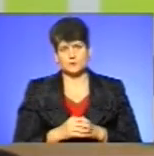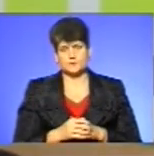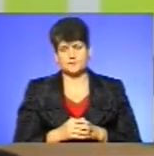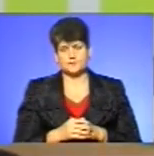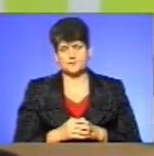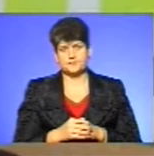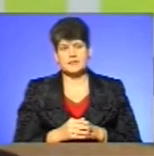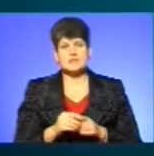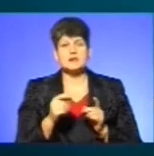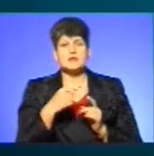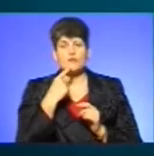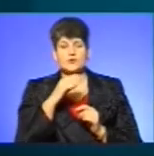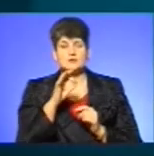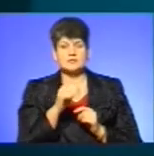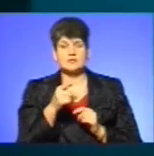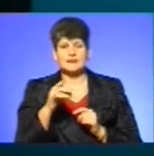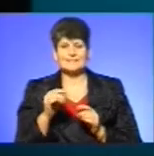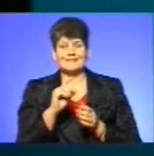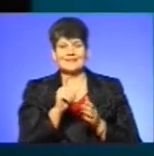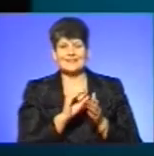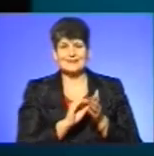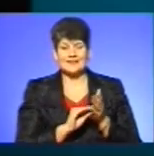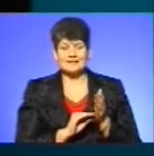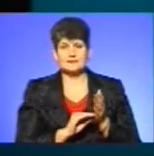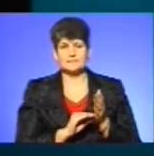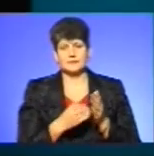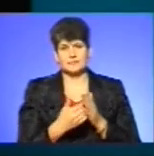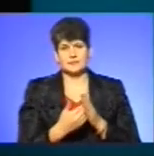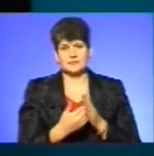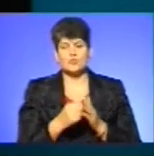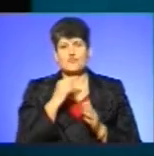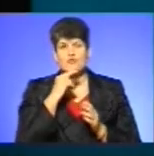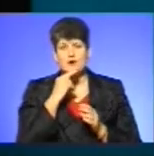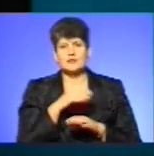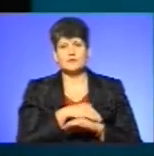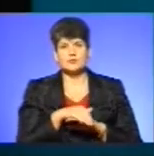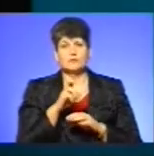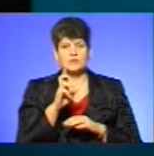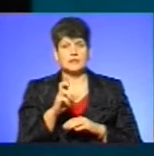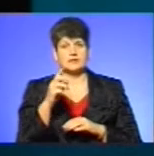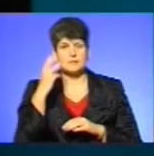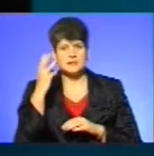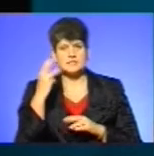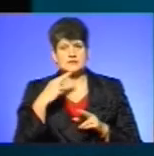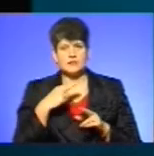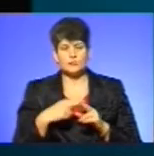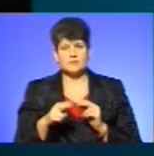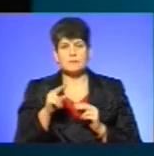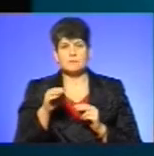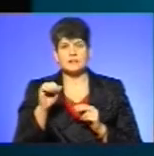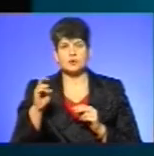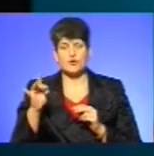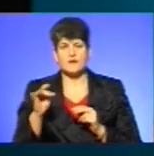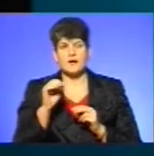За словами Олександра Гнатик, текст у повідомленні приблизно такий. Увага! На вулиці Богдана Хмельницького загубилась Петрова Анна,